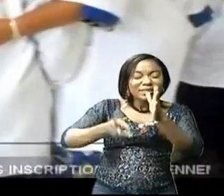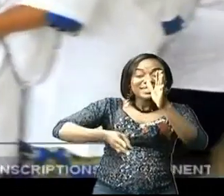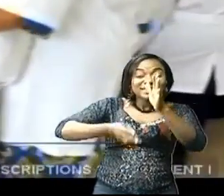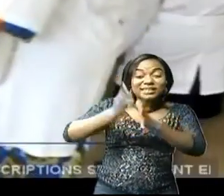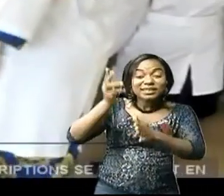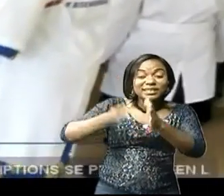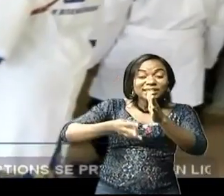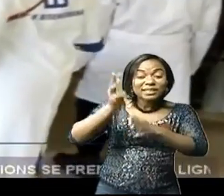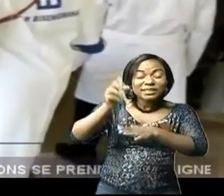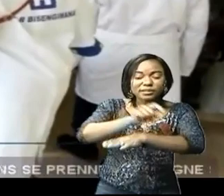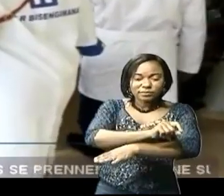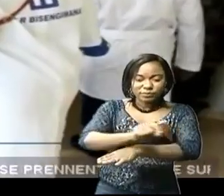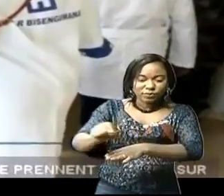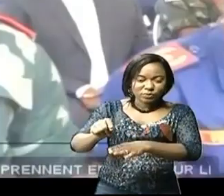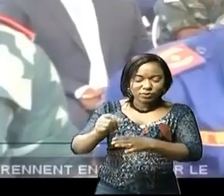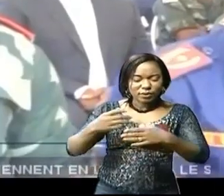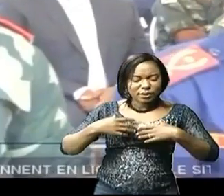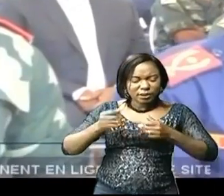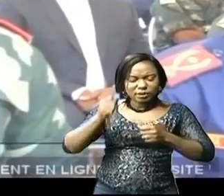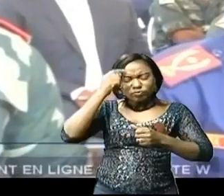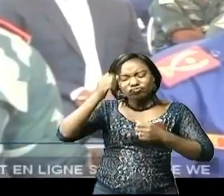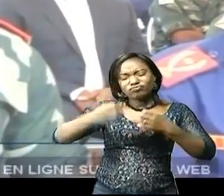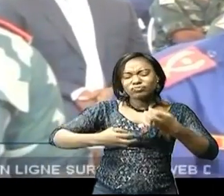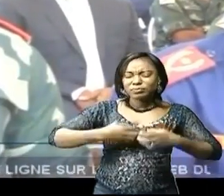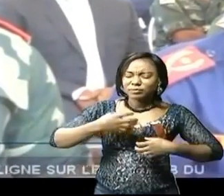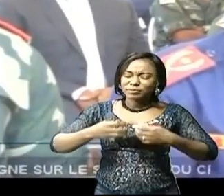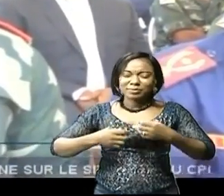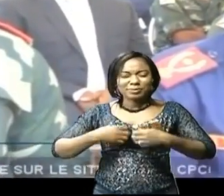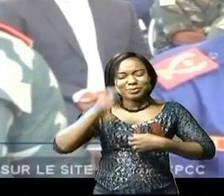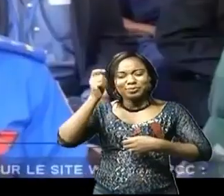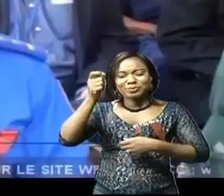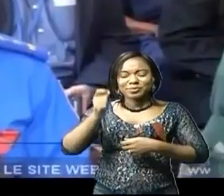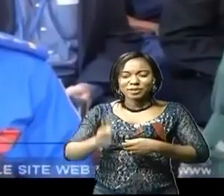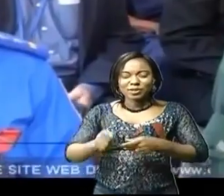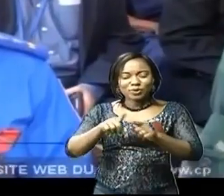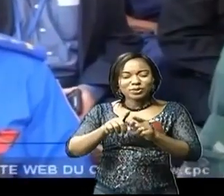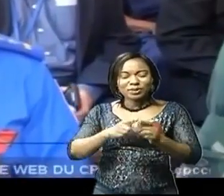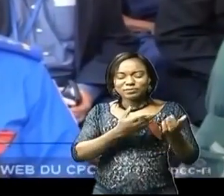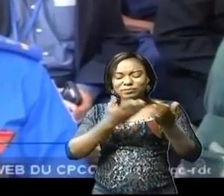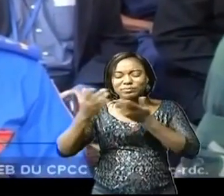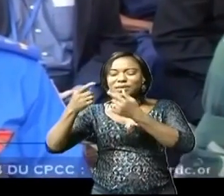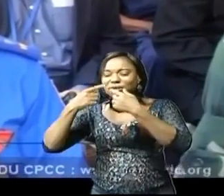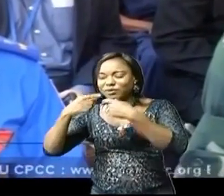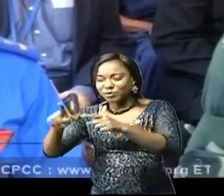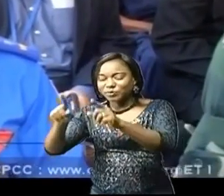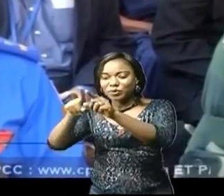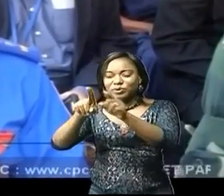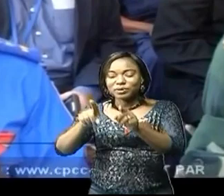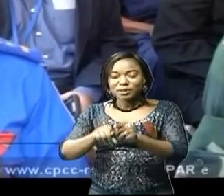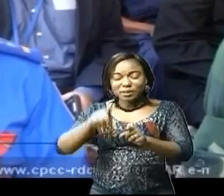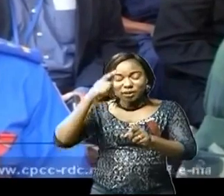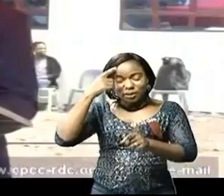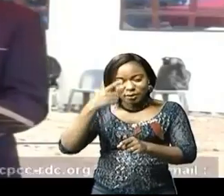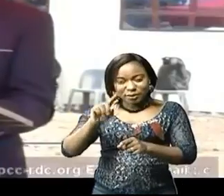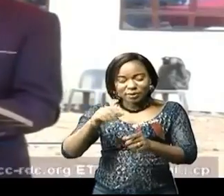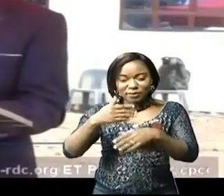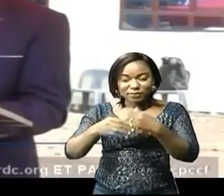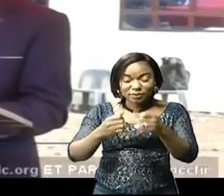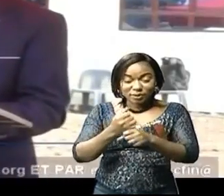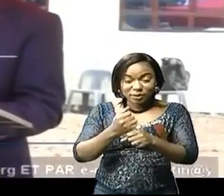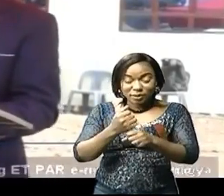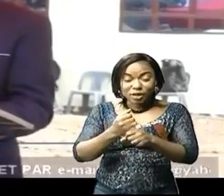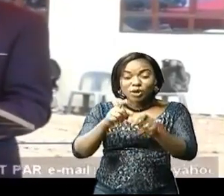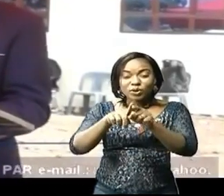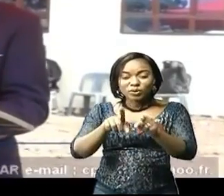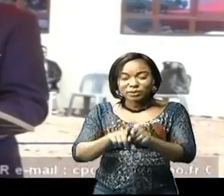une réponse obtenue grâce au plaidoyer mené par le commandant à ville d'Igoma, le commissaire supérieur principal Alain Alissa Diob. Selon Mouniema